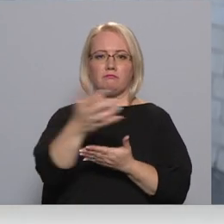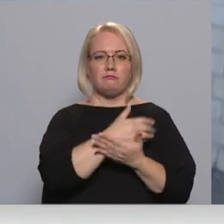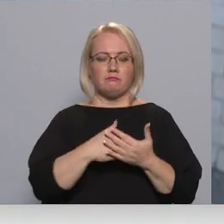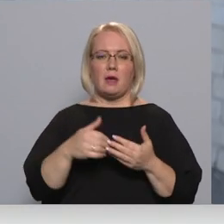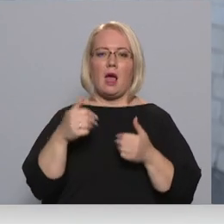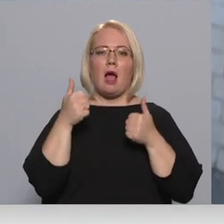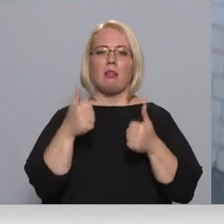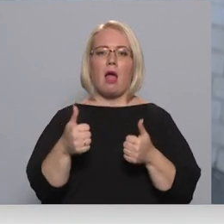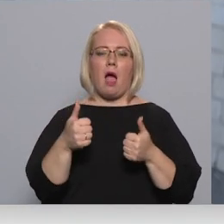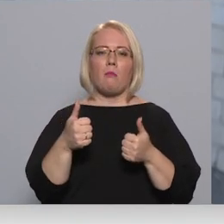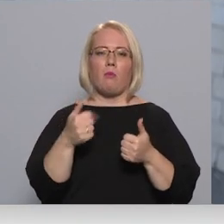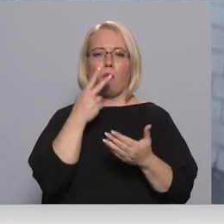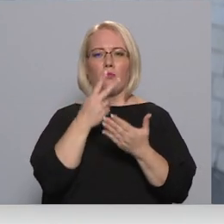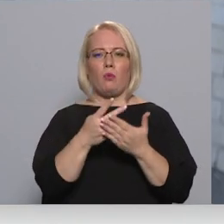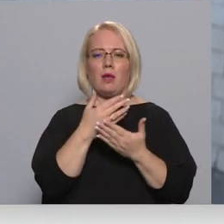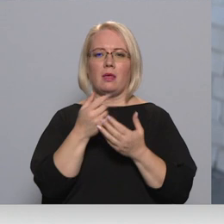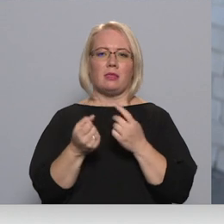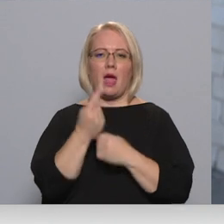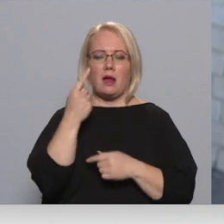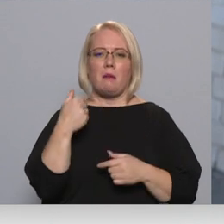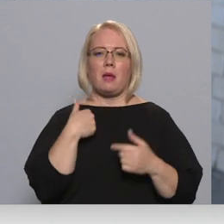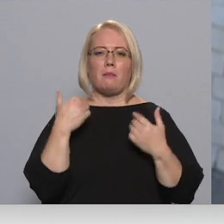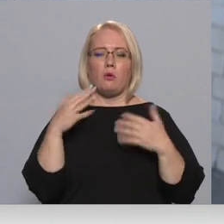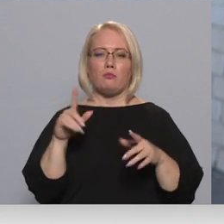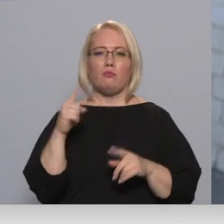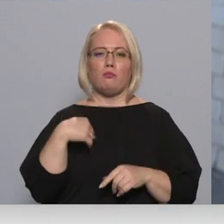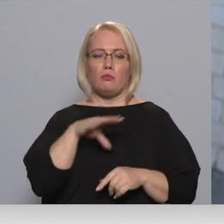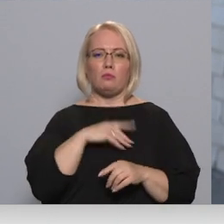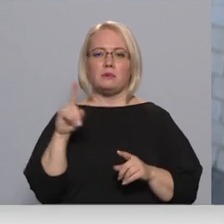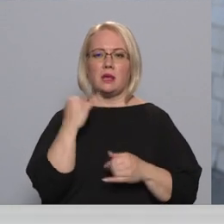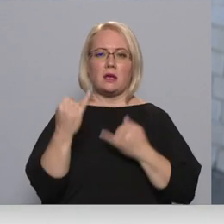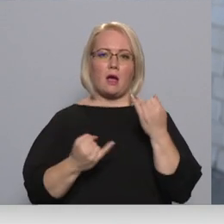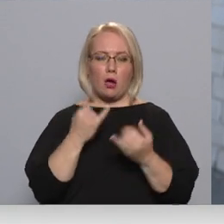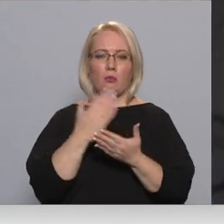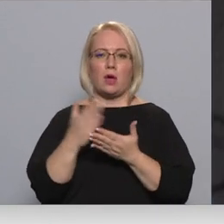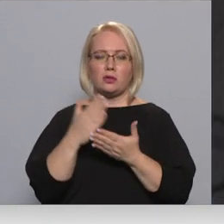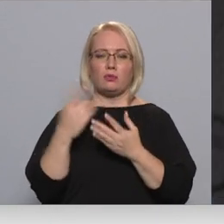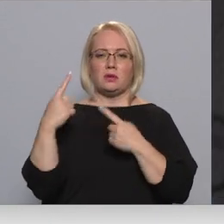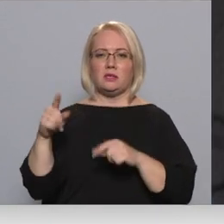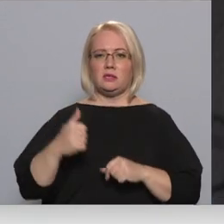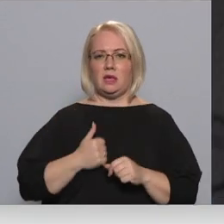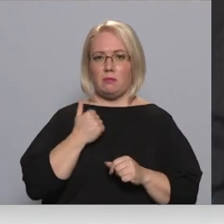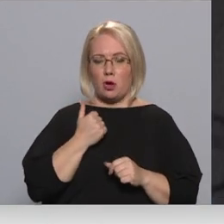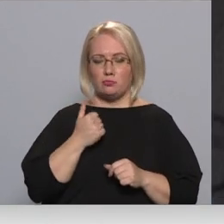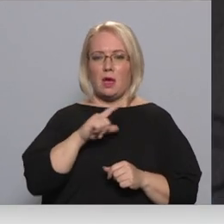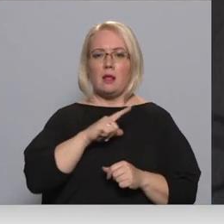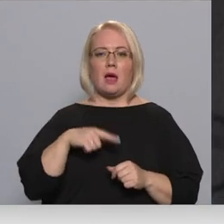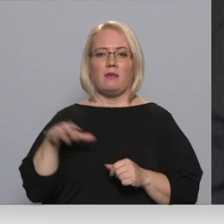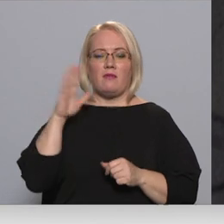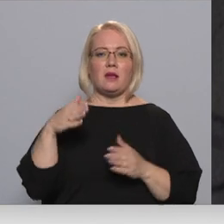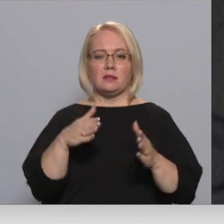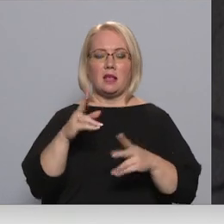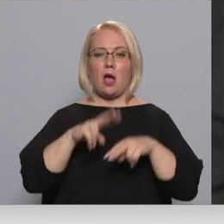nerada mums, bet mēs neuzskatām, ka mums jāuzkopi un jāsakārto arī citas svešībušanas. Latvijas valsts ceļā atbildīja